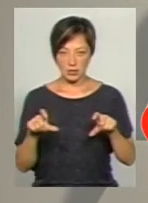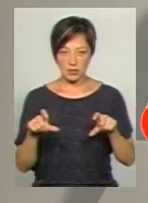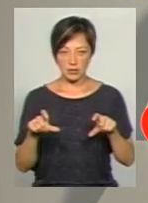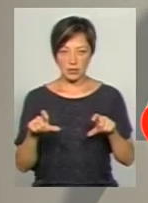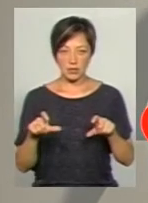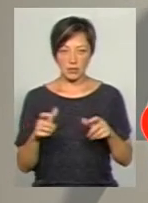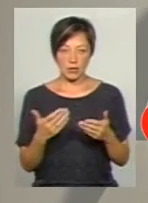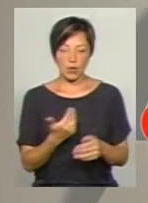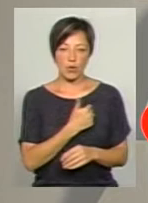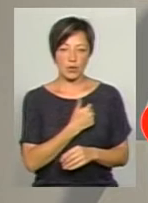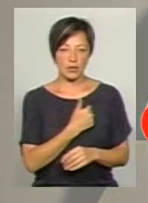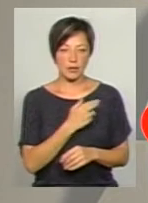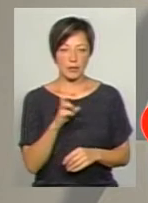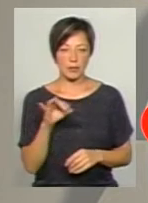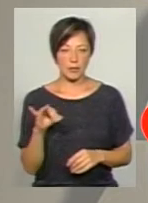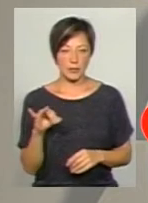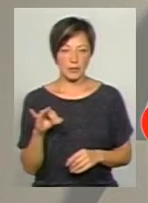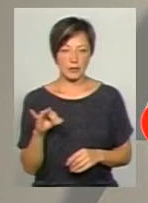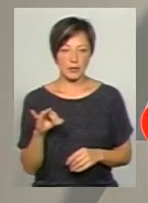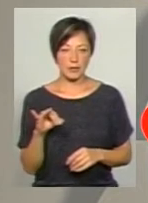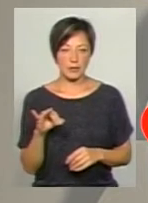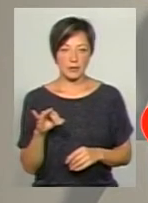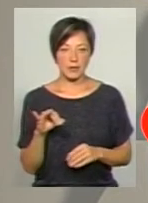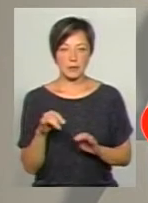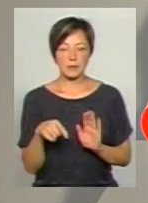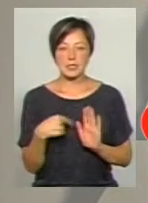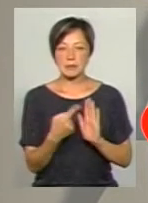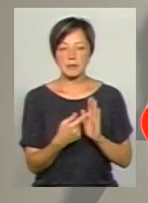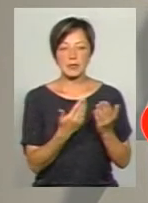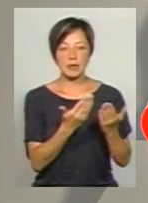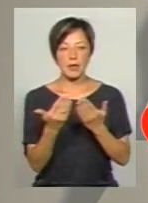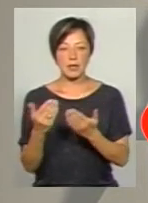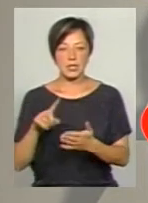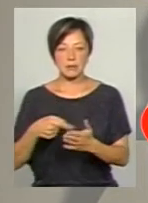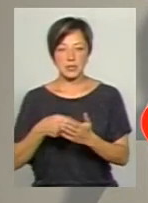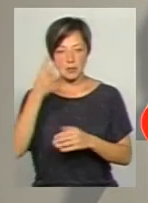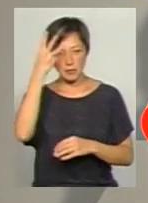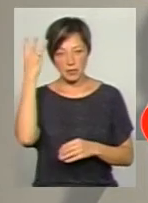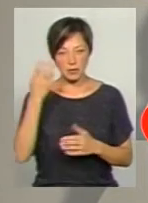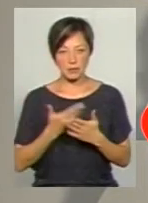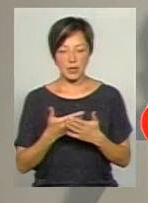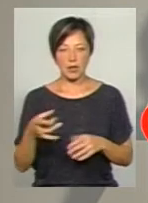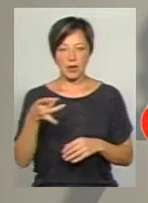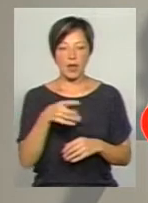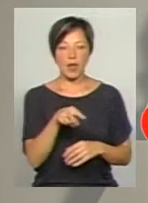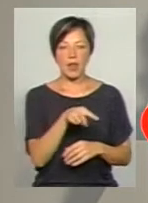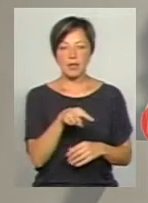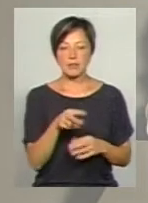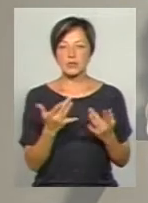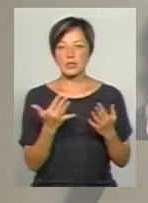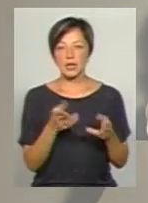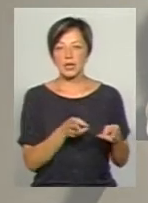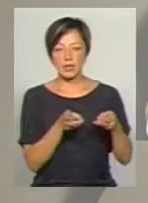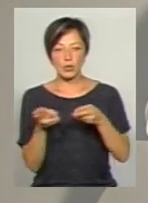в більші часи. Хотів би, щоб вони запитали когось, наприклад, із міста Хмельницького, з мікрорайону Лєзнього, скільки він,